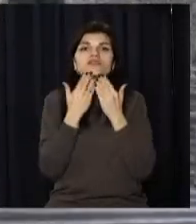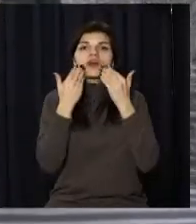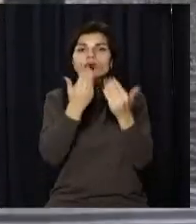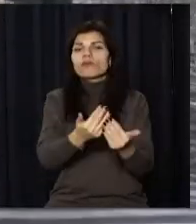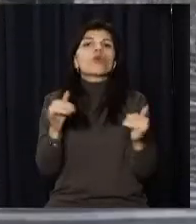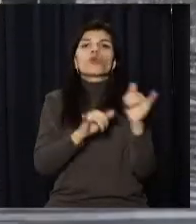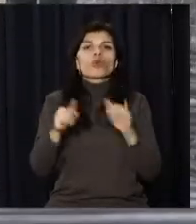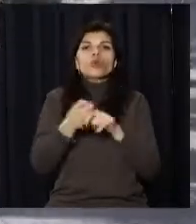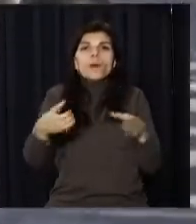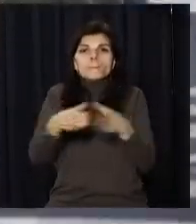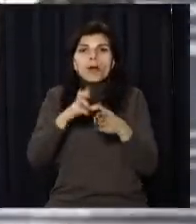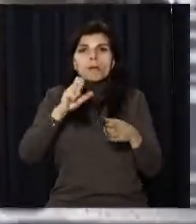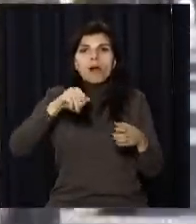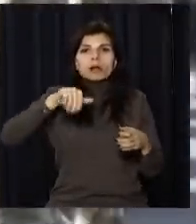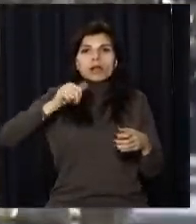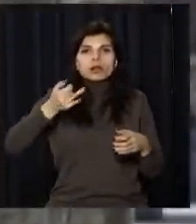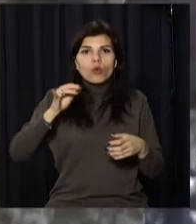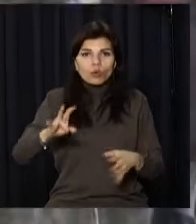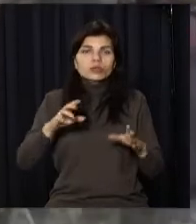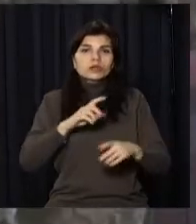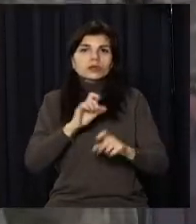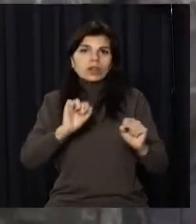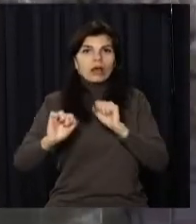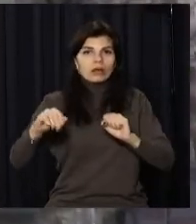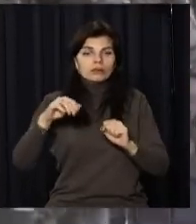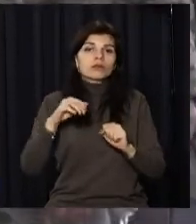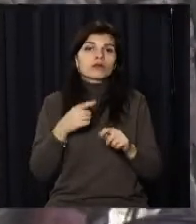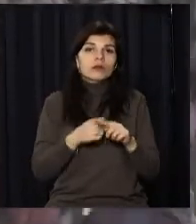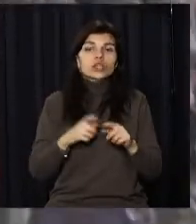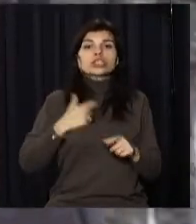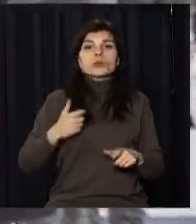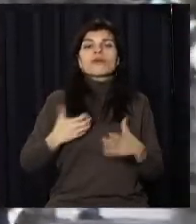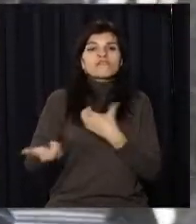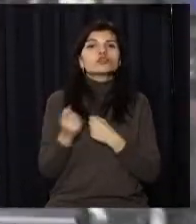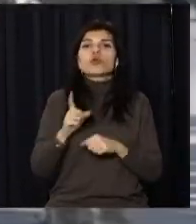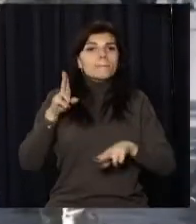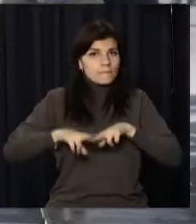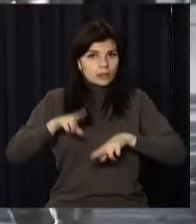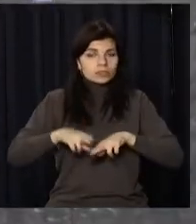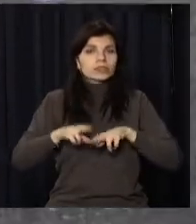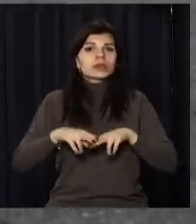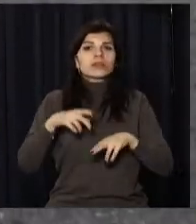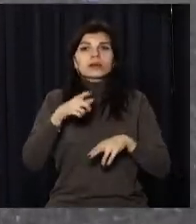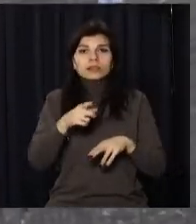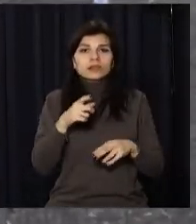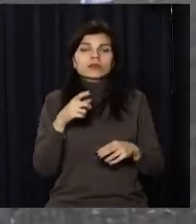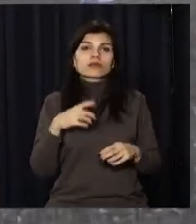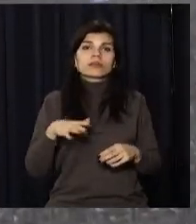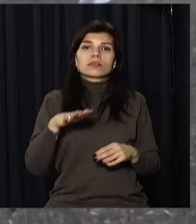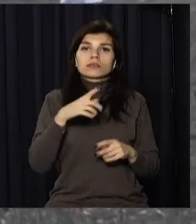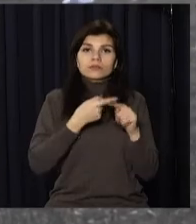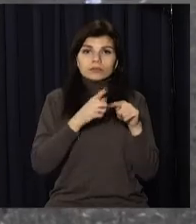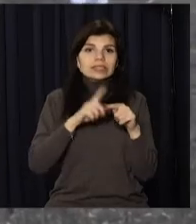безпосередньо до бригад та батальйонів СТО в області. З собою потрібно мати паспорт. Зеленський вніс до Верховної Ради